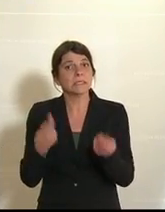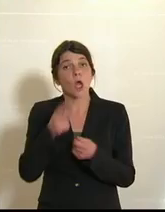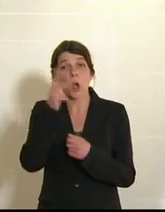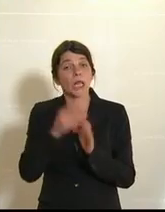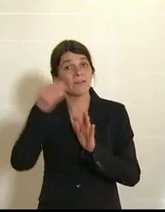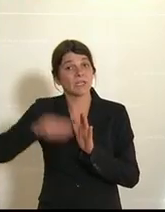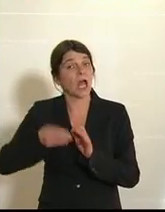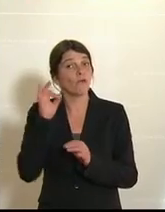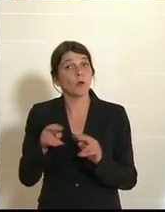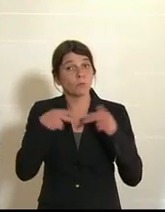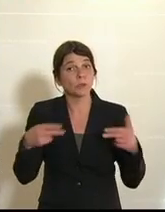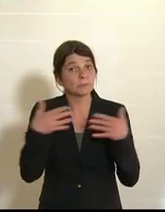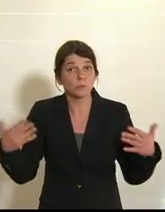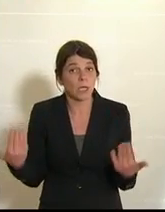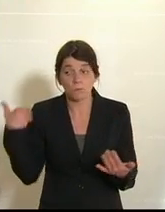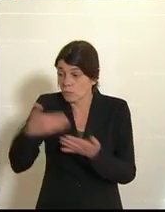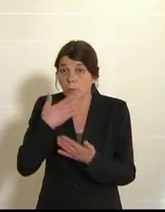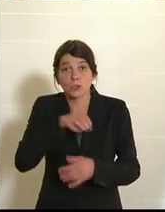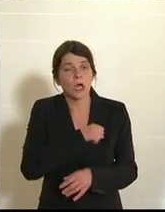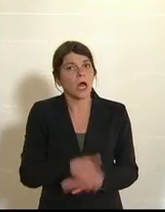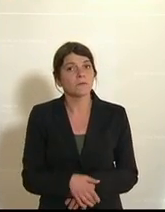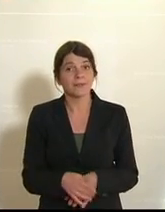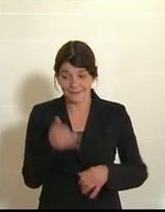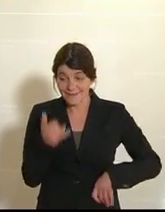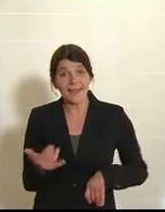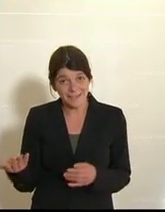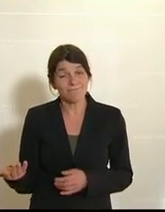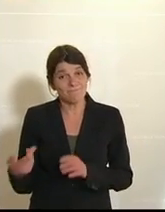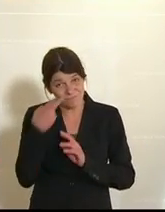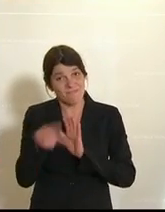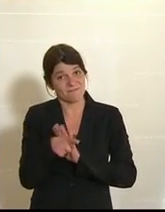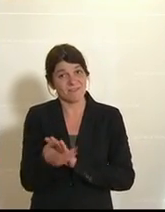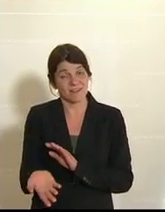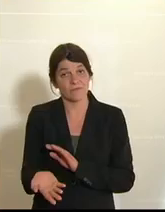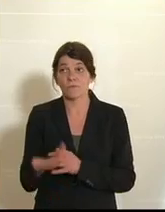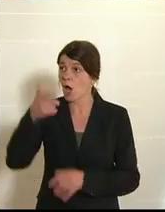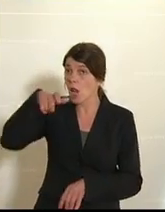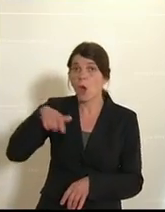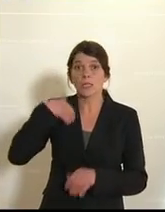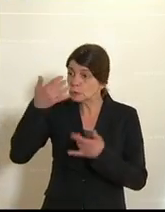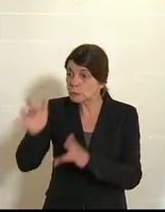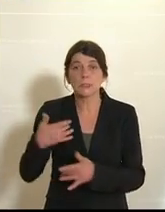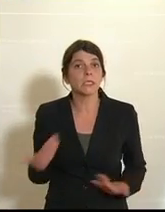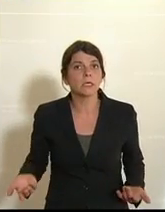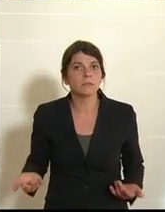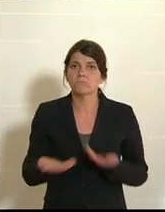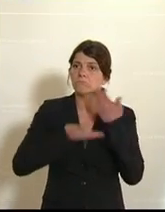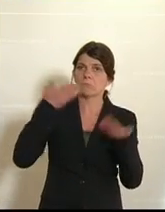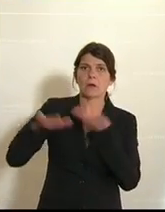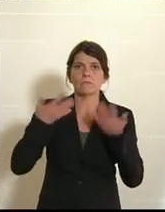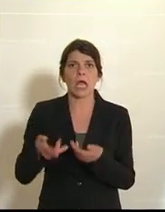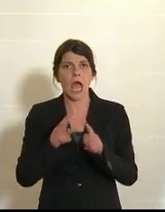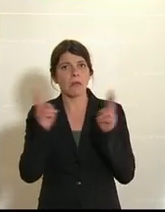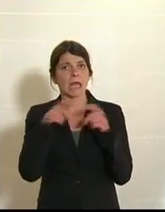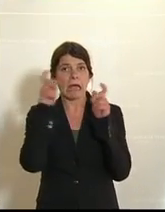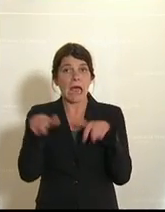den Bundesmuseen gibt. Das rächt sich jetzt, weil Leute gekündigt werden müssen, weil es einen ganz anderen